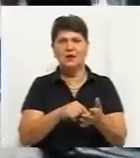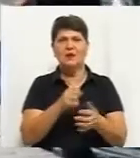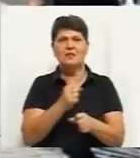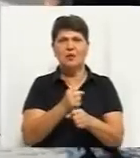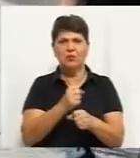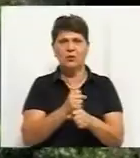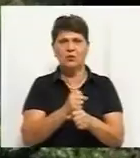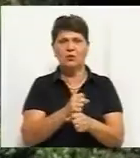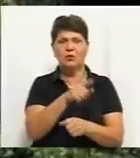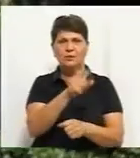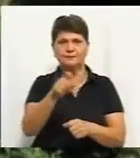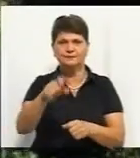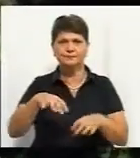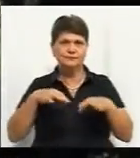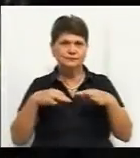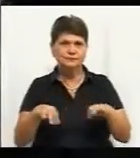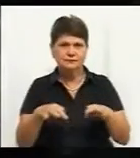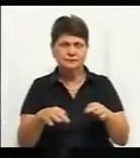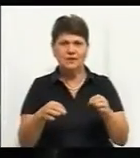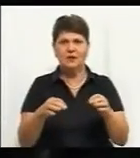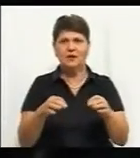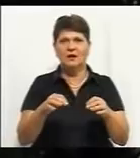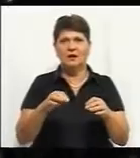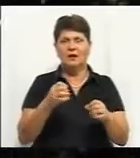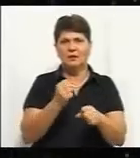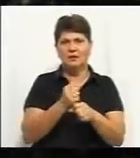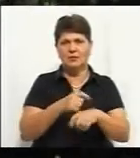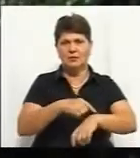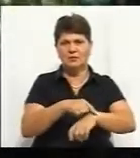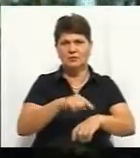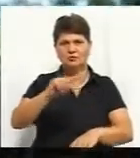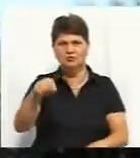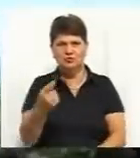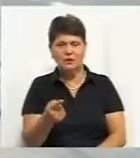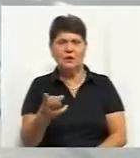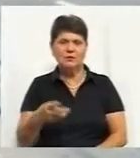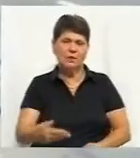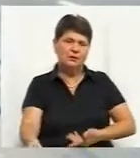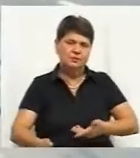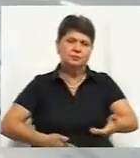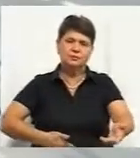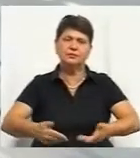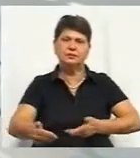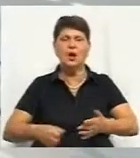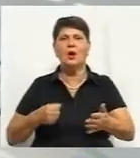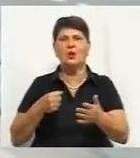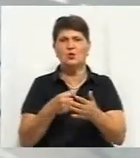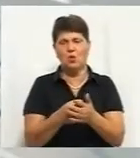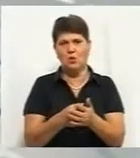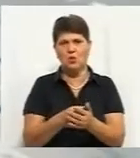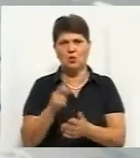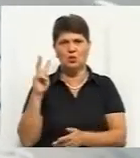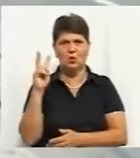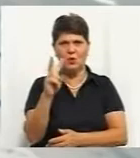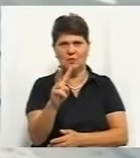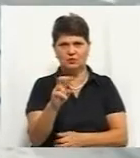через пандемію в маршрутку сісти неможливо, тому доводиться йти пішки до кінцевої тролейбусної зупинки. У нас проходять маршрутки 3А, 3Б, але